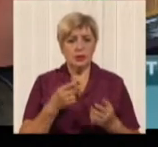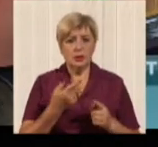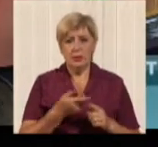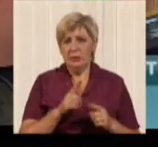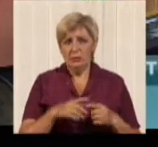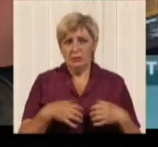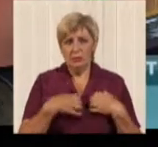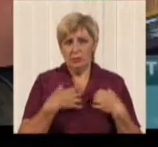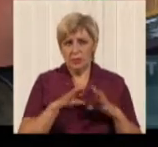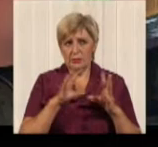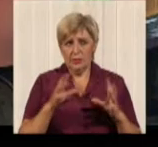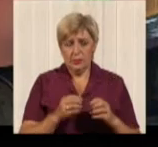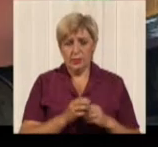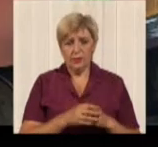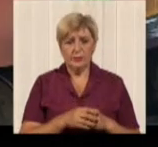ж жак взагалі.